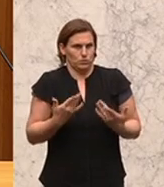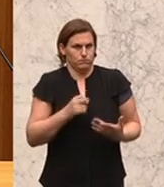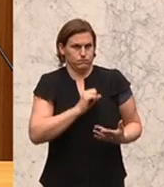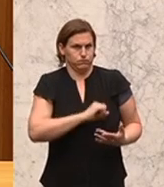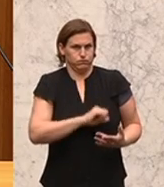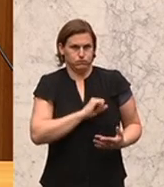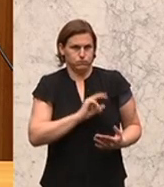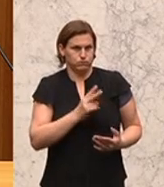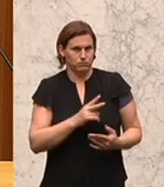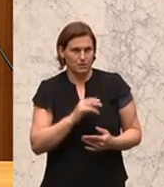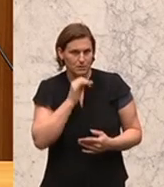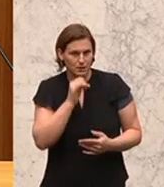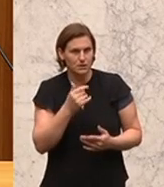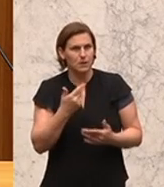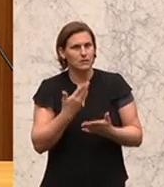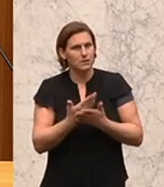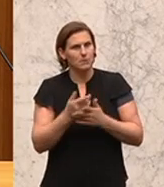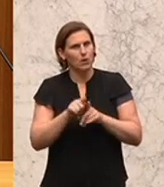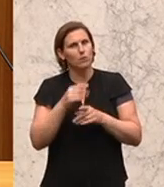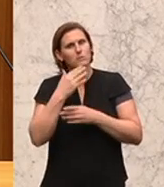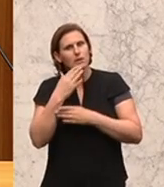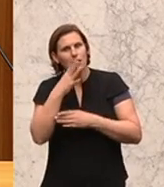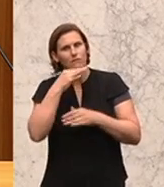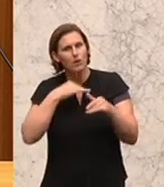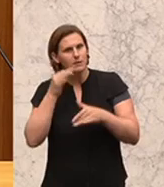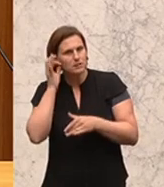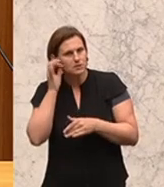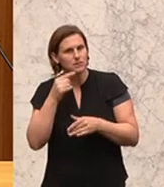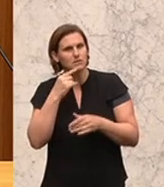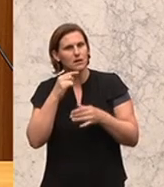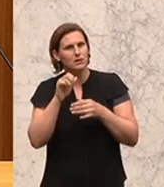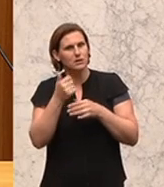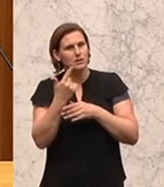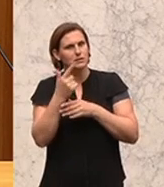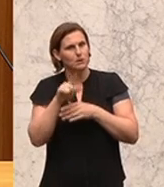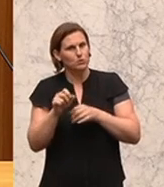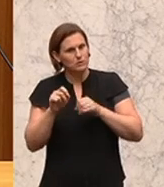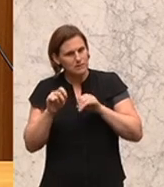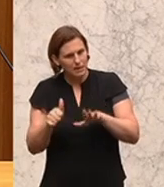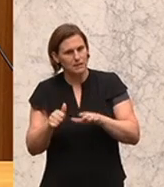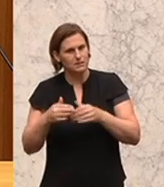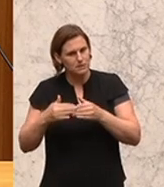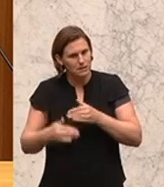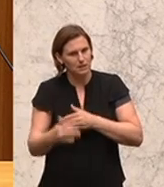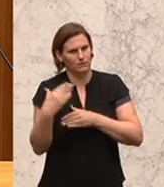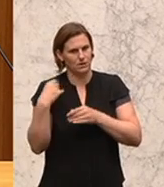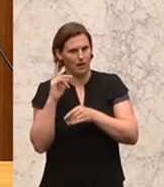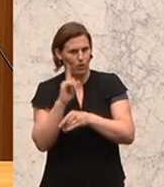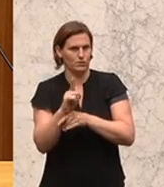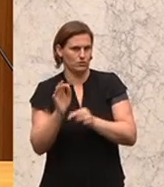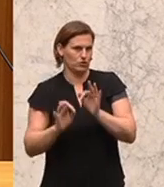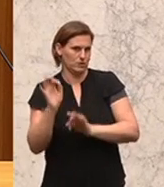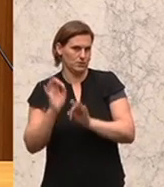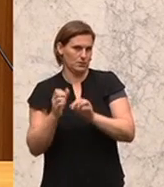da bedanke ich mich bei der Frau Ministerin, dass sie gemeint hat, ab 2016 wird sie diese Statistik wieder in Auftrag geben.